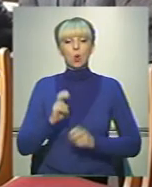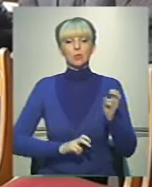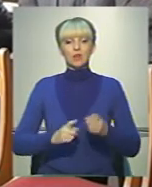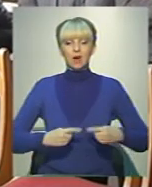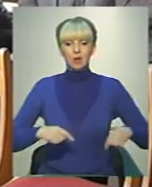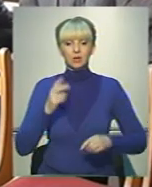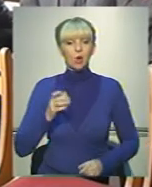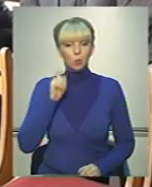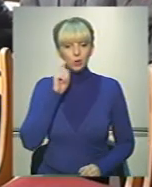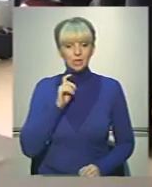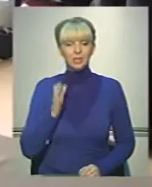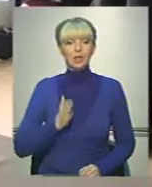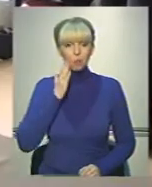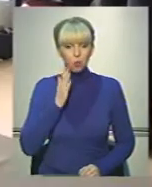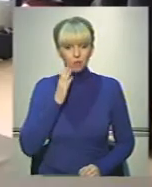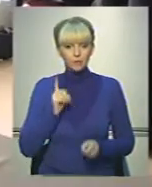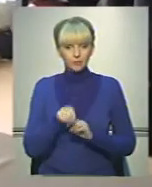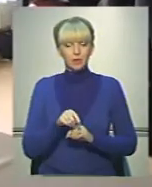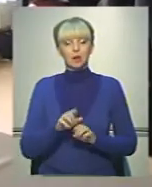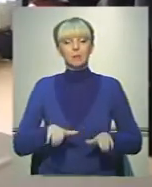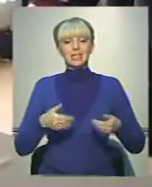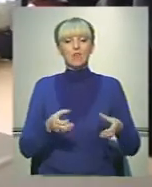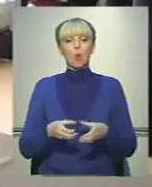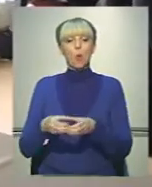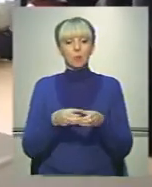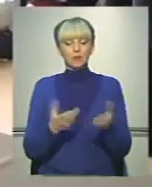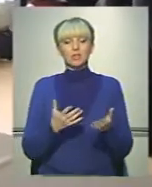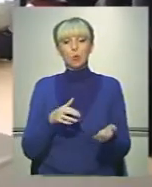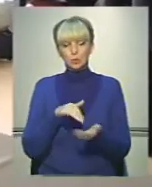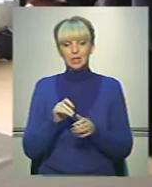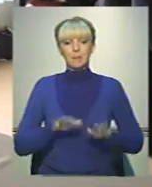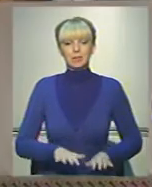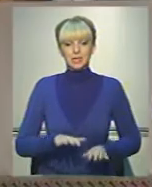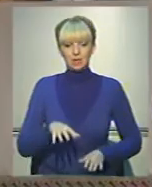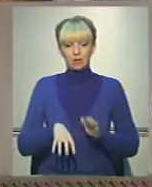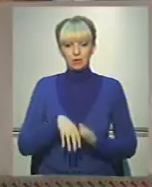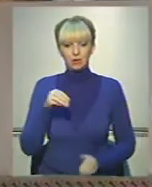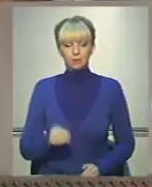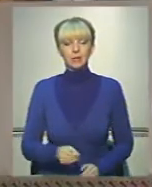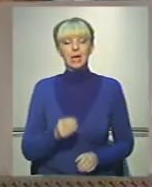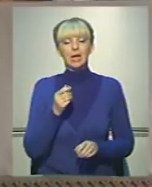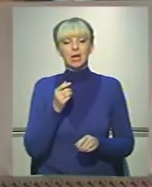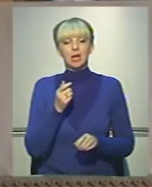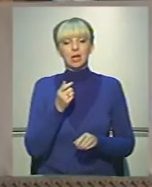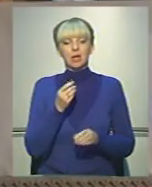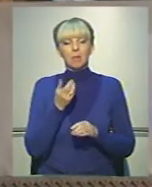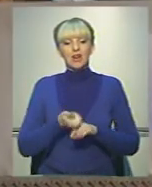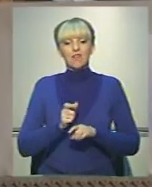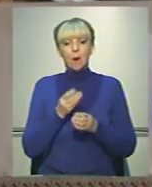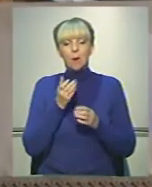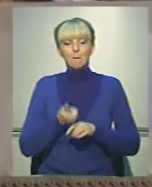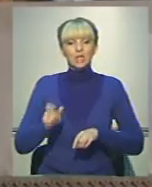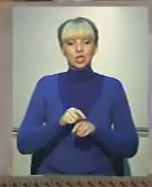Україні і на Буковині зокрема. А також представив команду, з якою йде на місцеві вибори. Переважна більшість цих людей